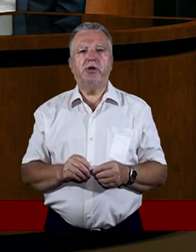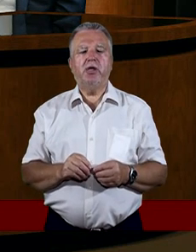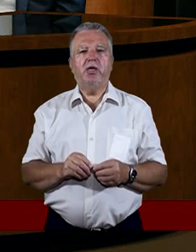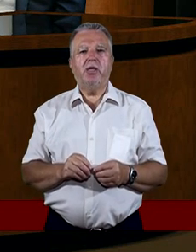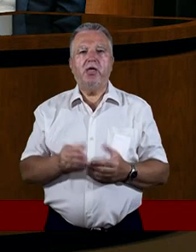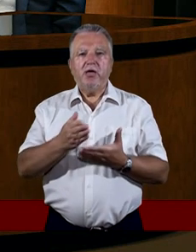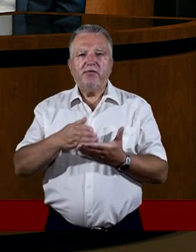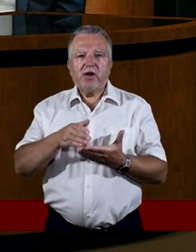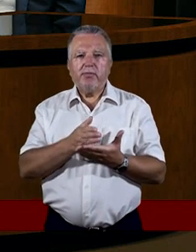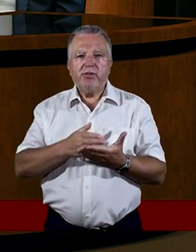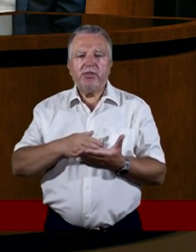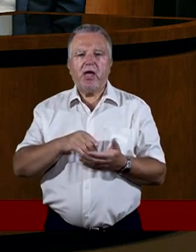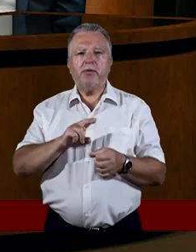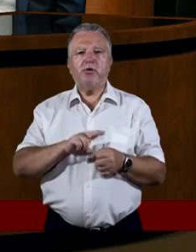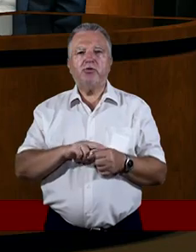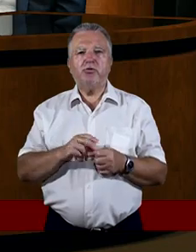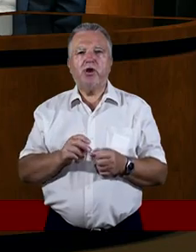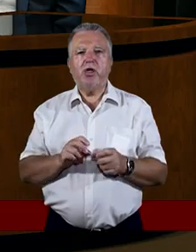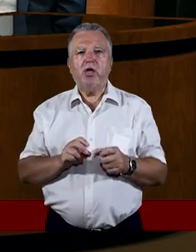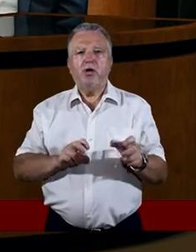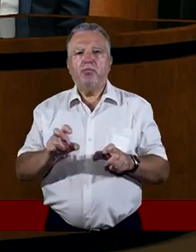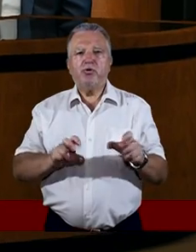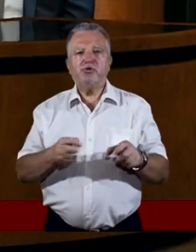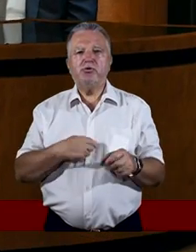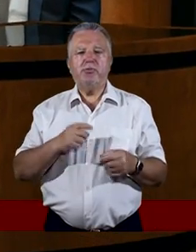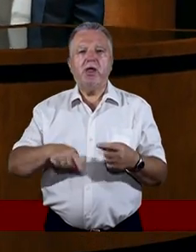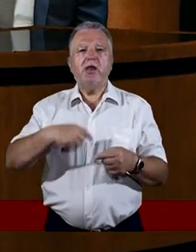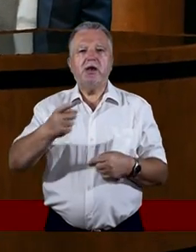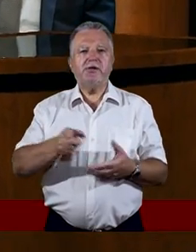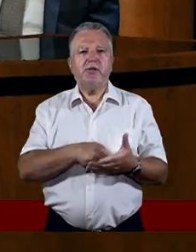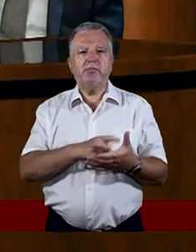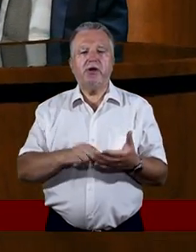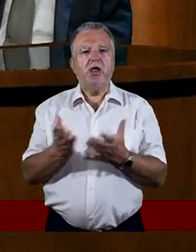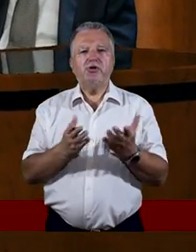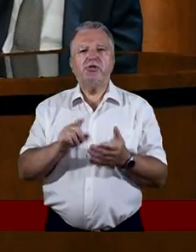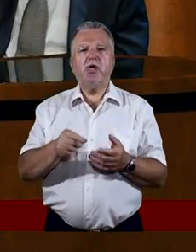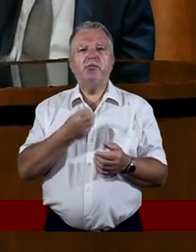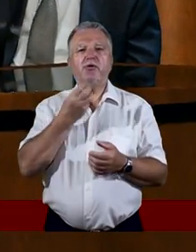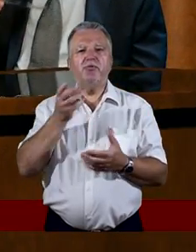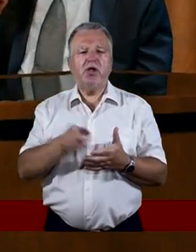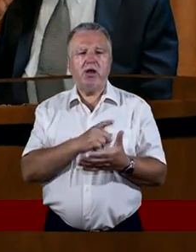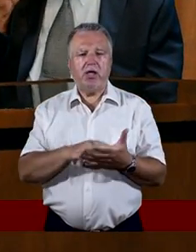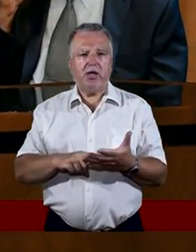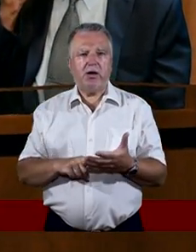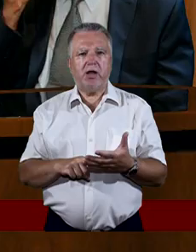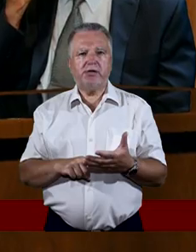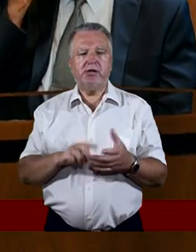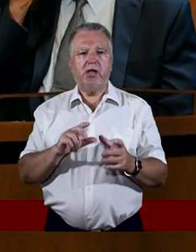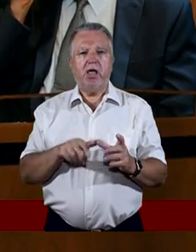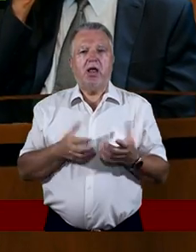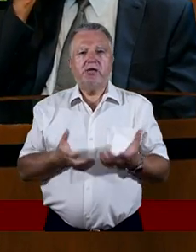które w dużym stopniu poruszyły mnie kolejny raz. Czytałem te teksty Pisma Świętego wielokrotnie, ale